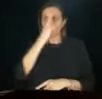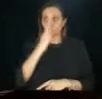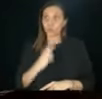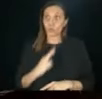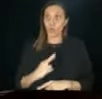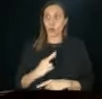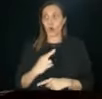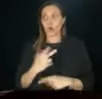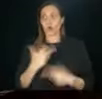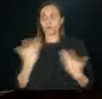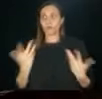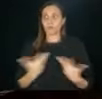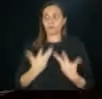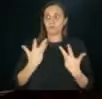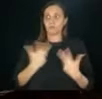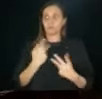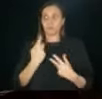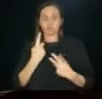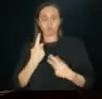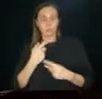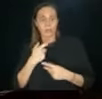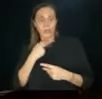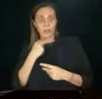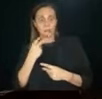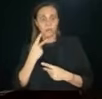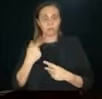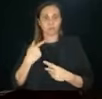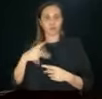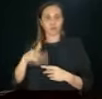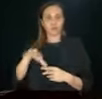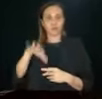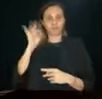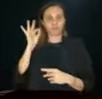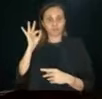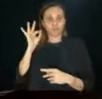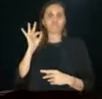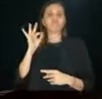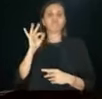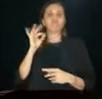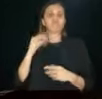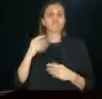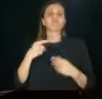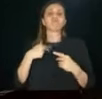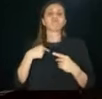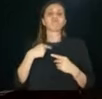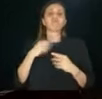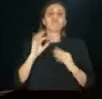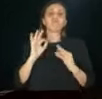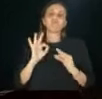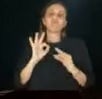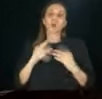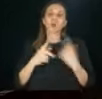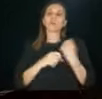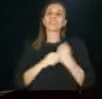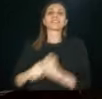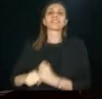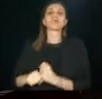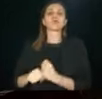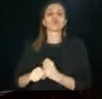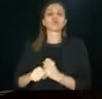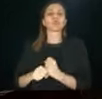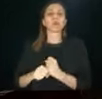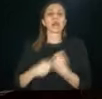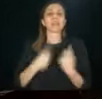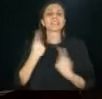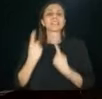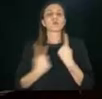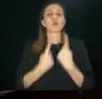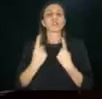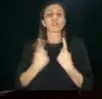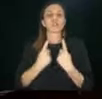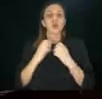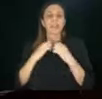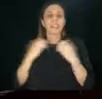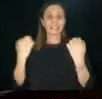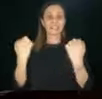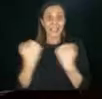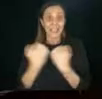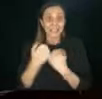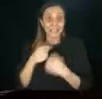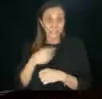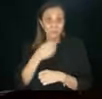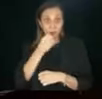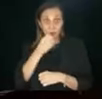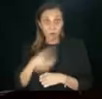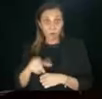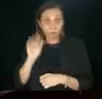una voce di indirizzo almeno da un profilo istituzionale su quanto sta succedendo sul Meazza. E cioè, se quanto sta